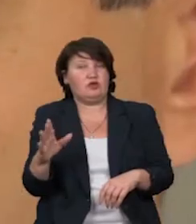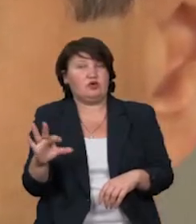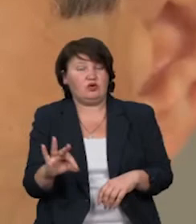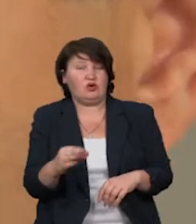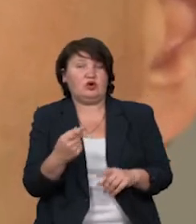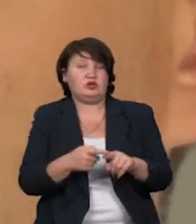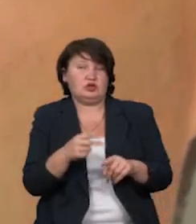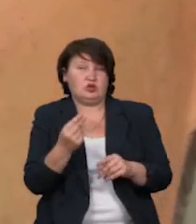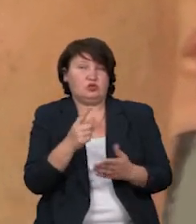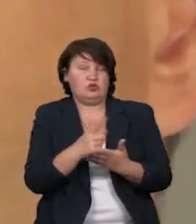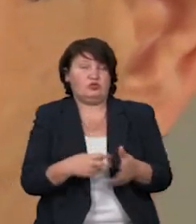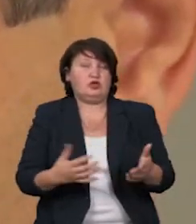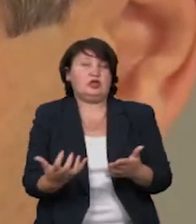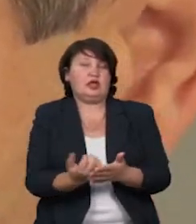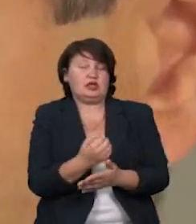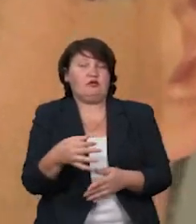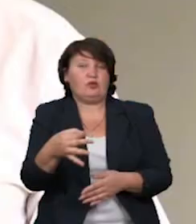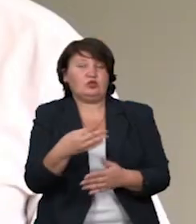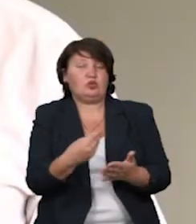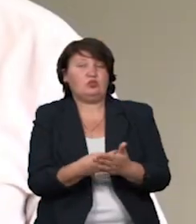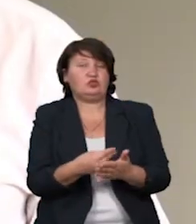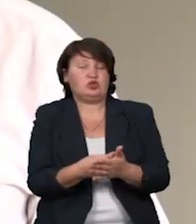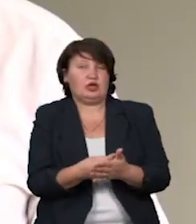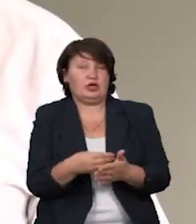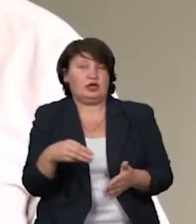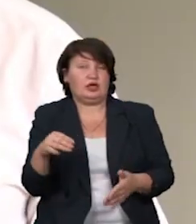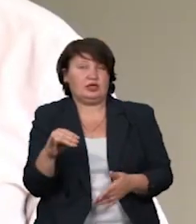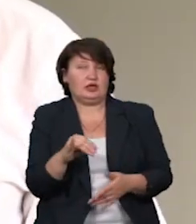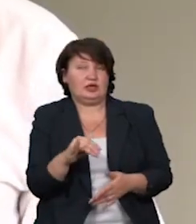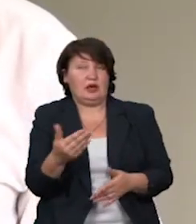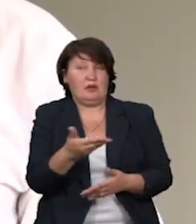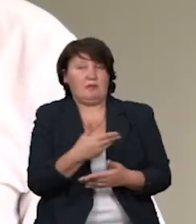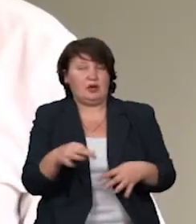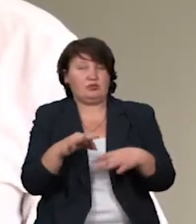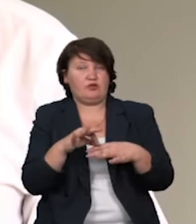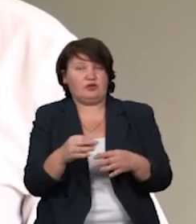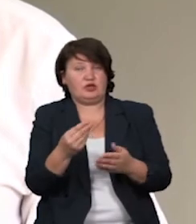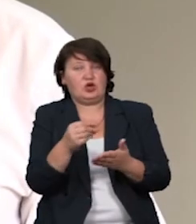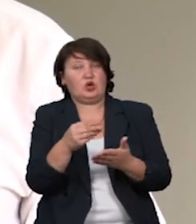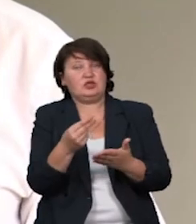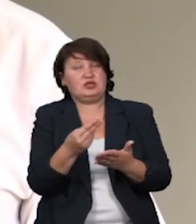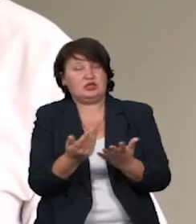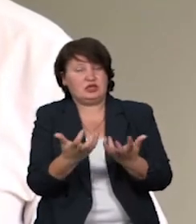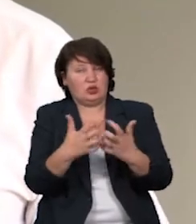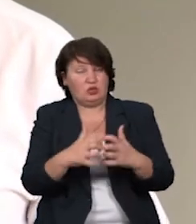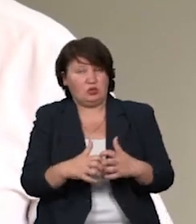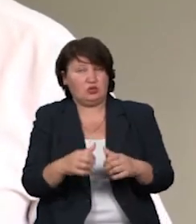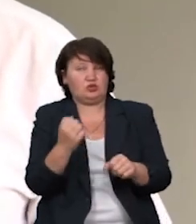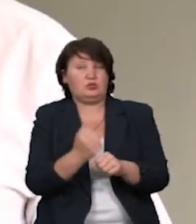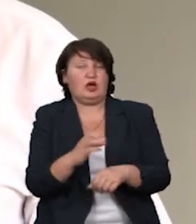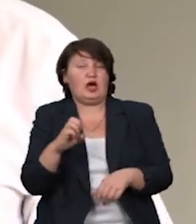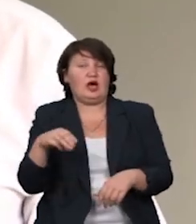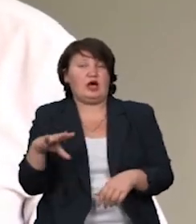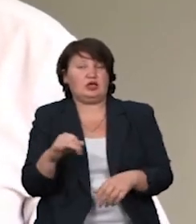повинні знайти в обласному бюджеті. Ми провели оцінку пошкоджень, ми склали акти обстеження, ми склали